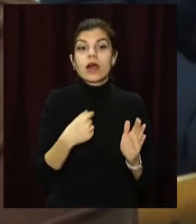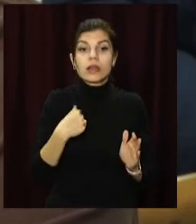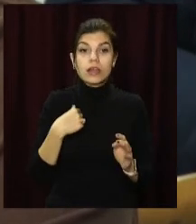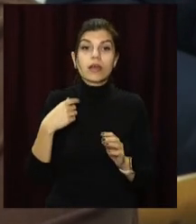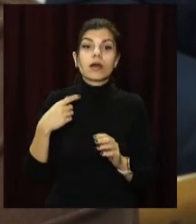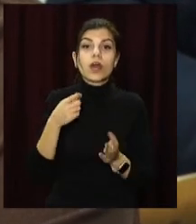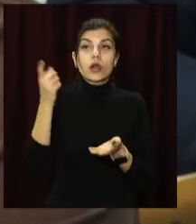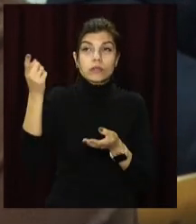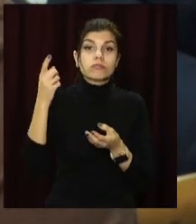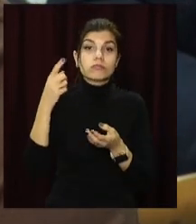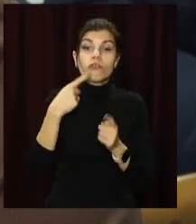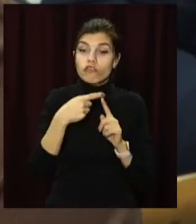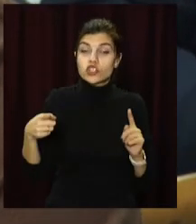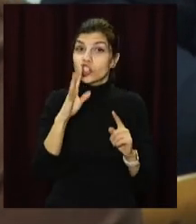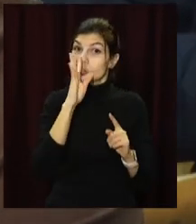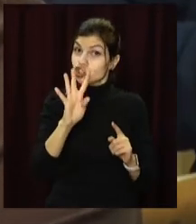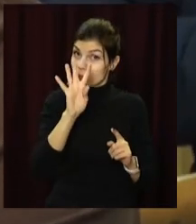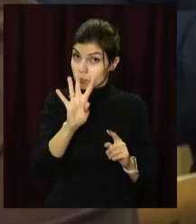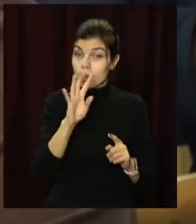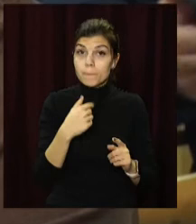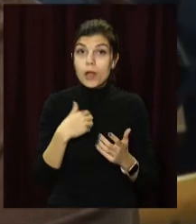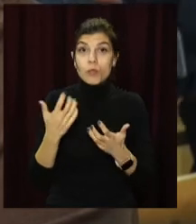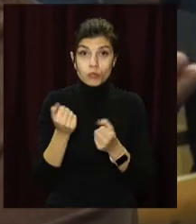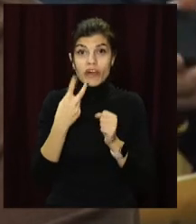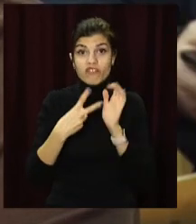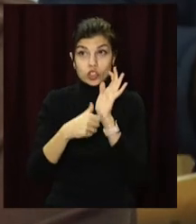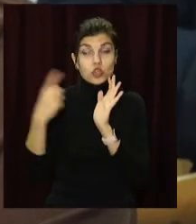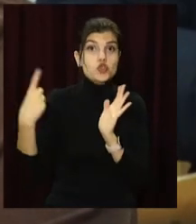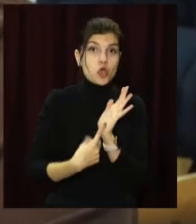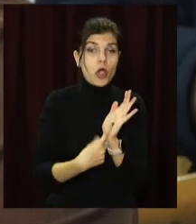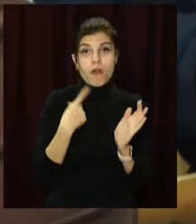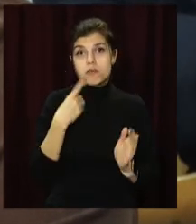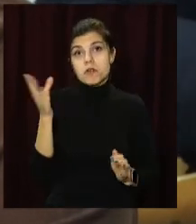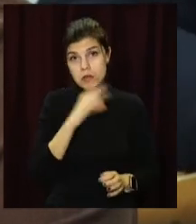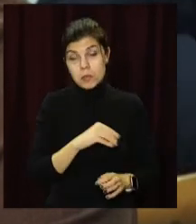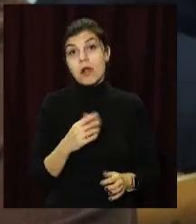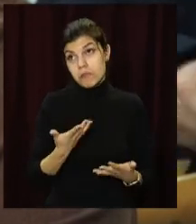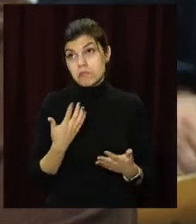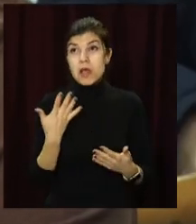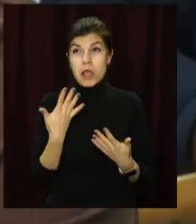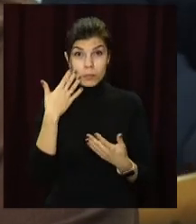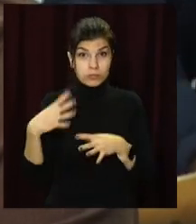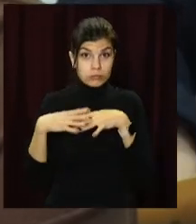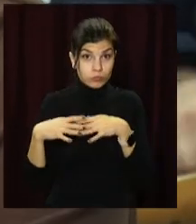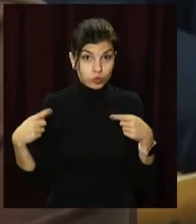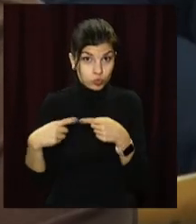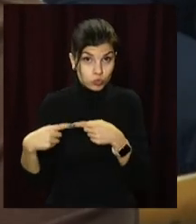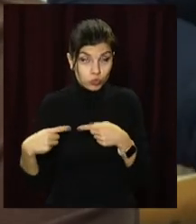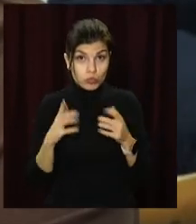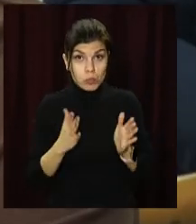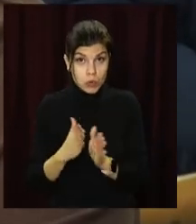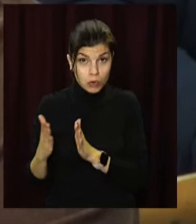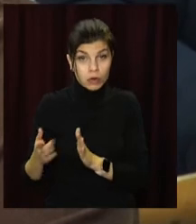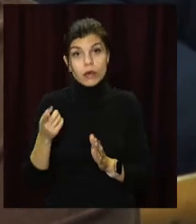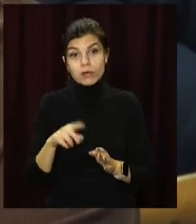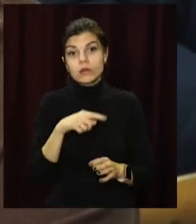довело, що ми в течі 4 місяців отримаємо 26. Тобто з таким графіком фінансування підрядники